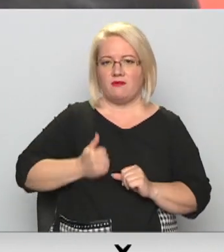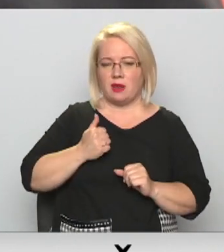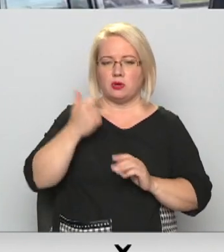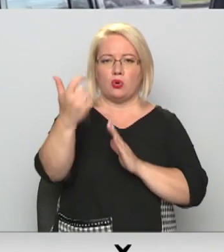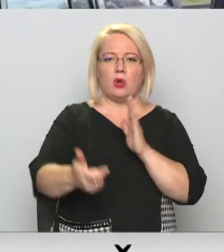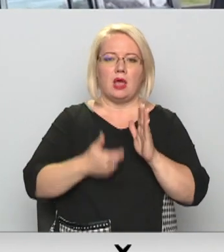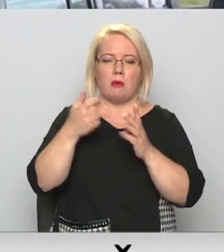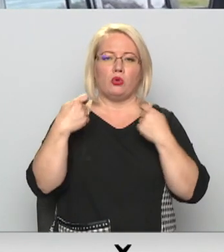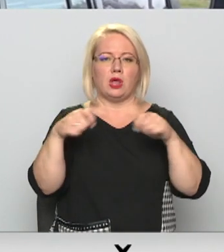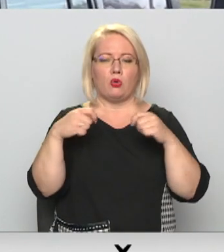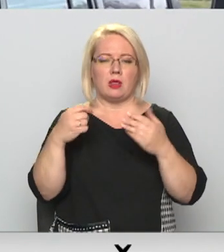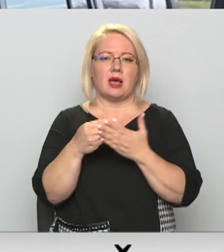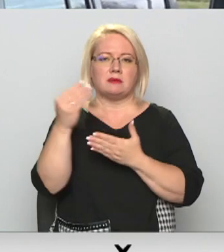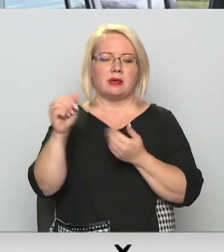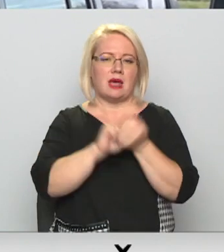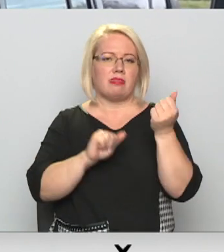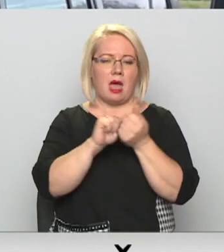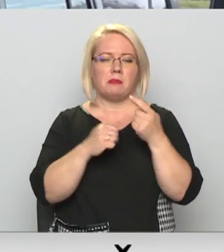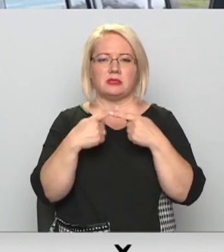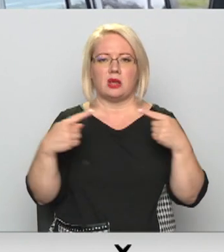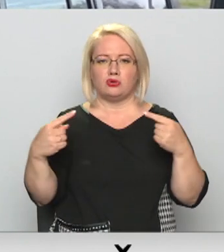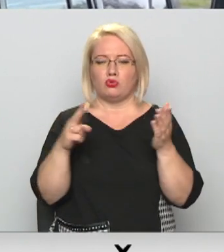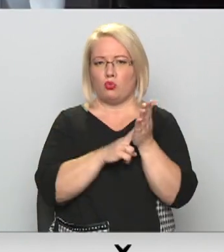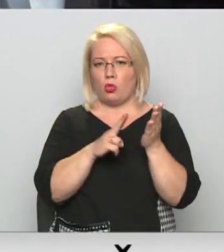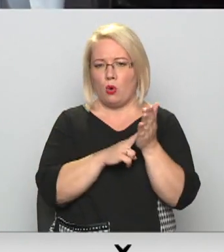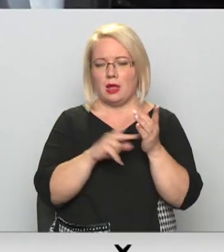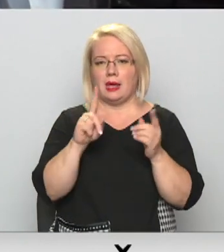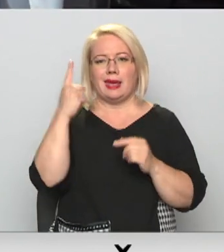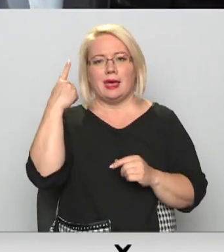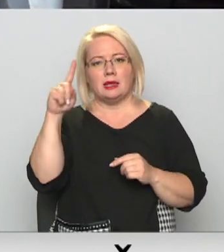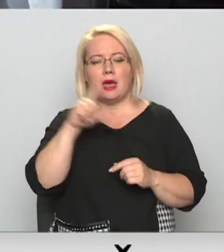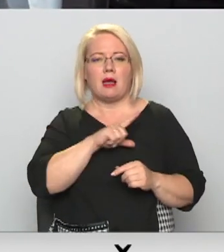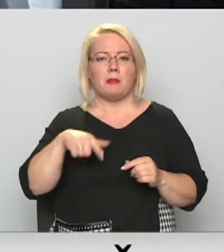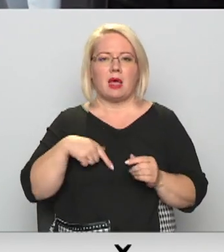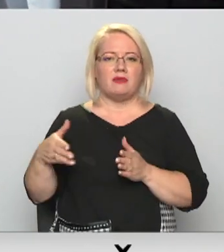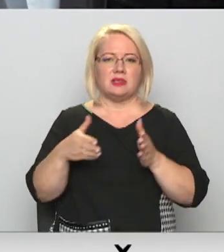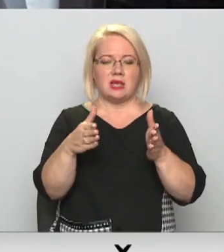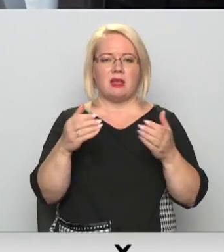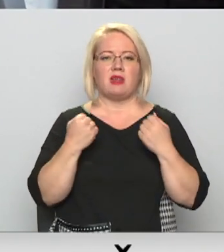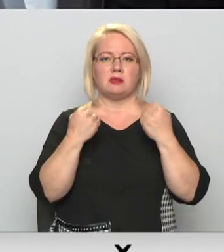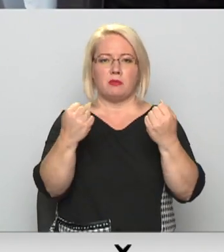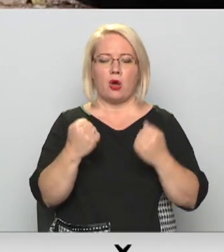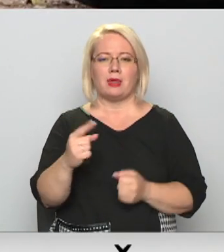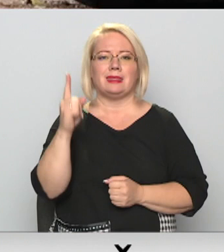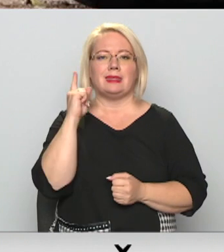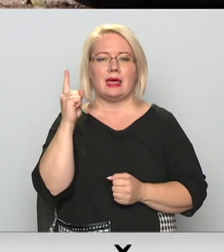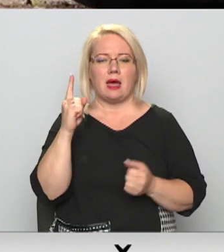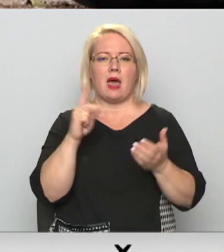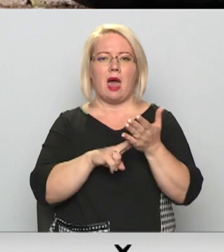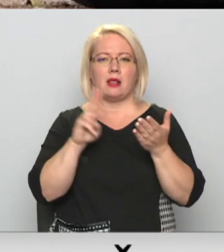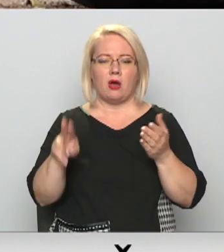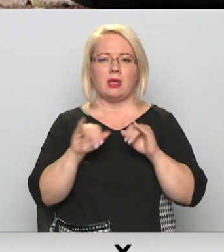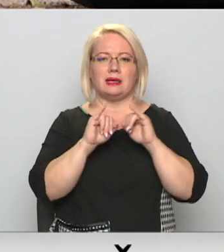riepu tirgotājas, kas maksā dabas resursu nodokli. Pastāvot arī ideja, pa Latvijas ceļiem drīkstēs pārvietoties tikai ar legālu